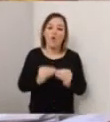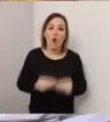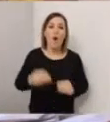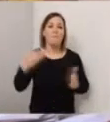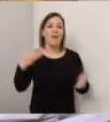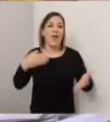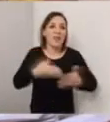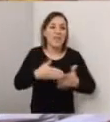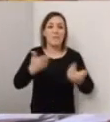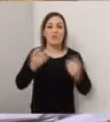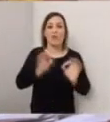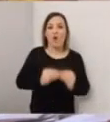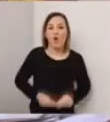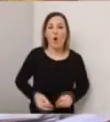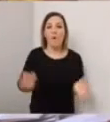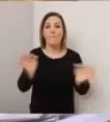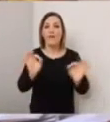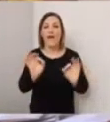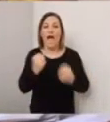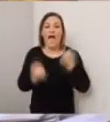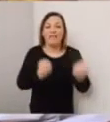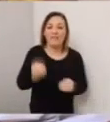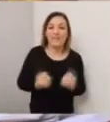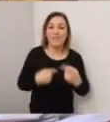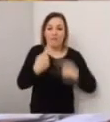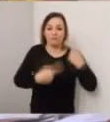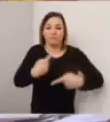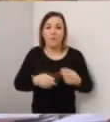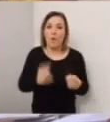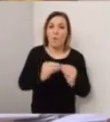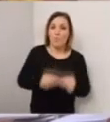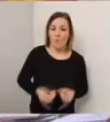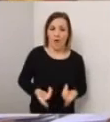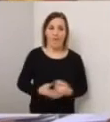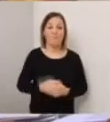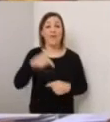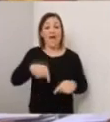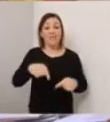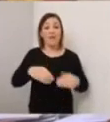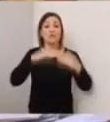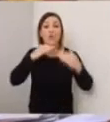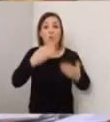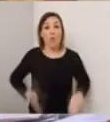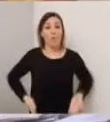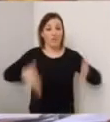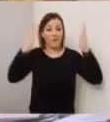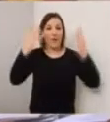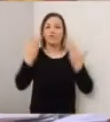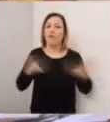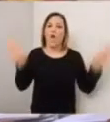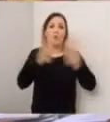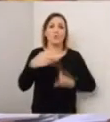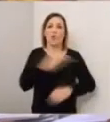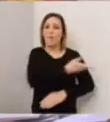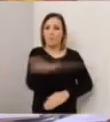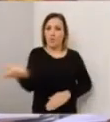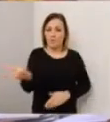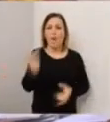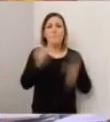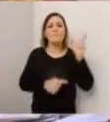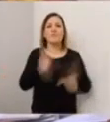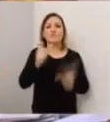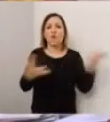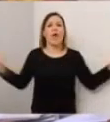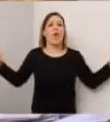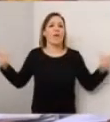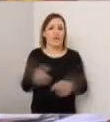attività. Adesso, per esempio, il municipio è chiuso al pubblico, il personale è ridotto a pochissime